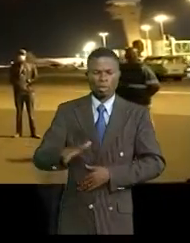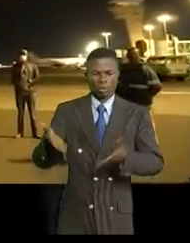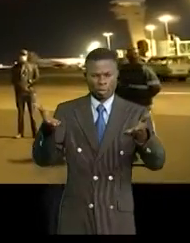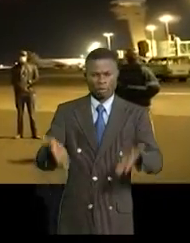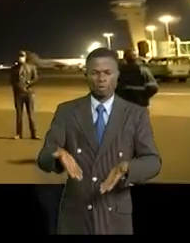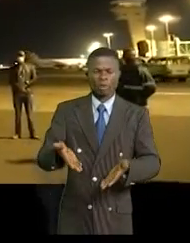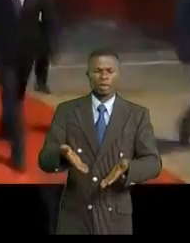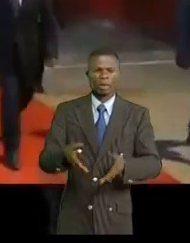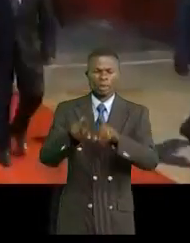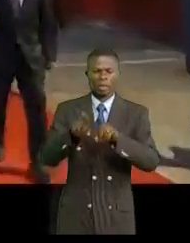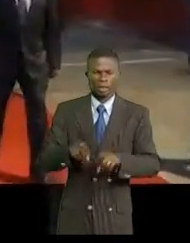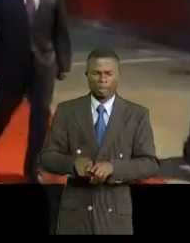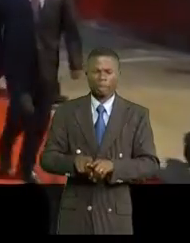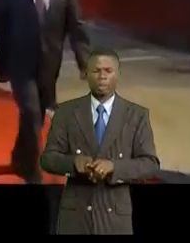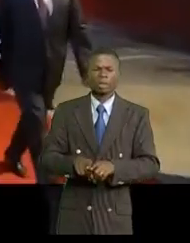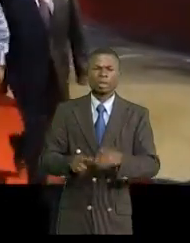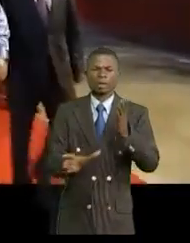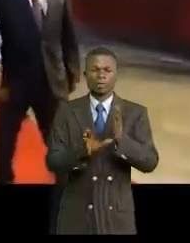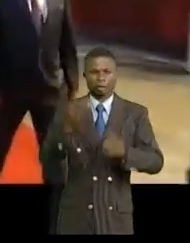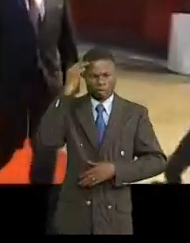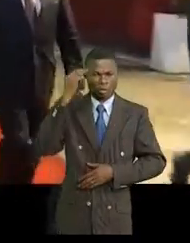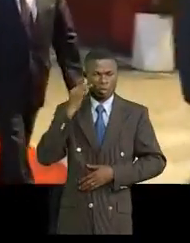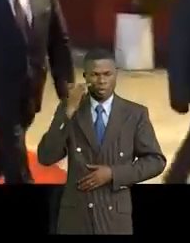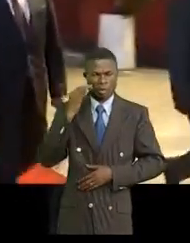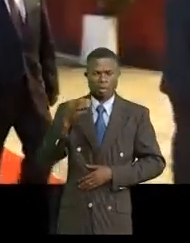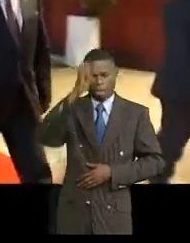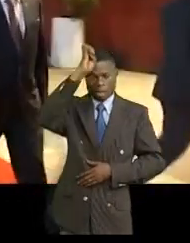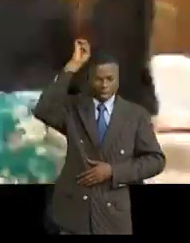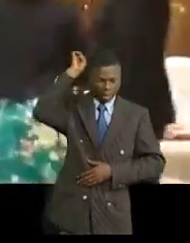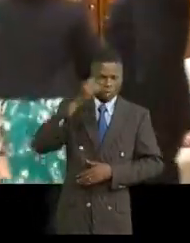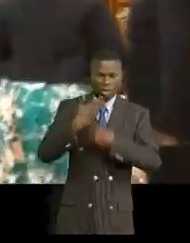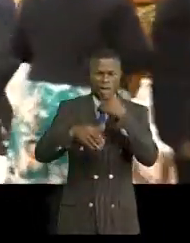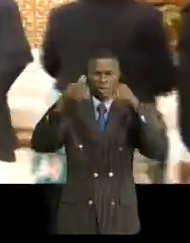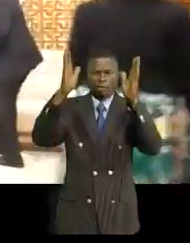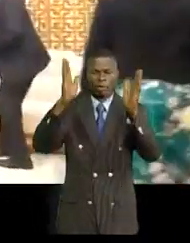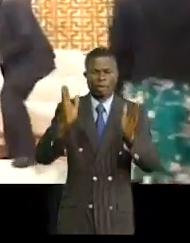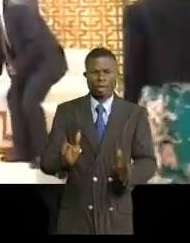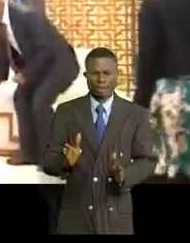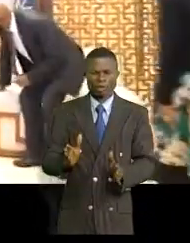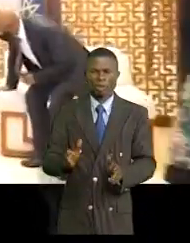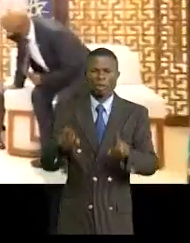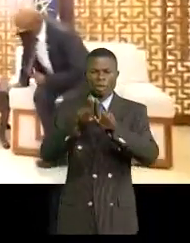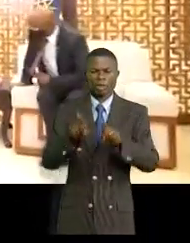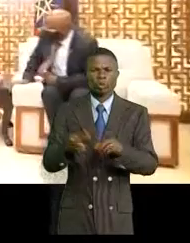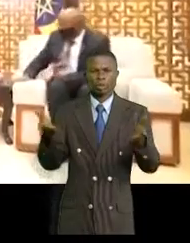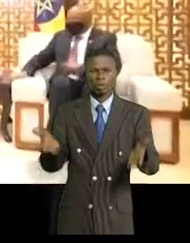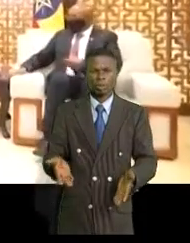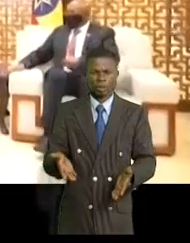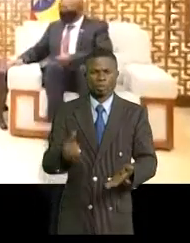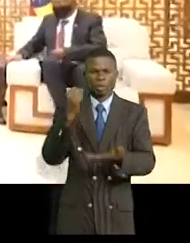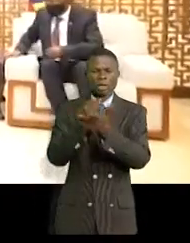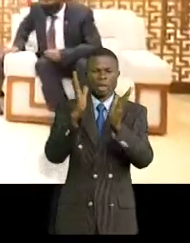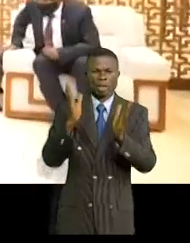Éthiopie, Ngandou, la vice-ministre éthiopienne des affaires étrangères, Bri Toukan Ayana, et l